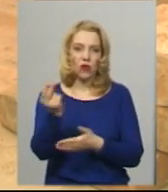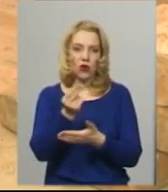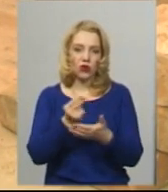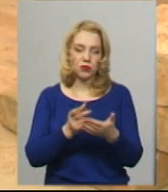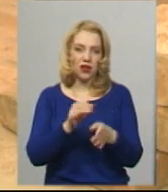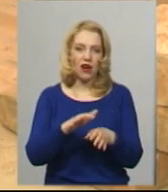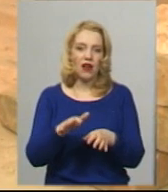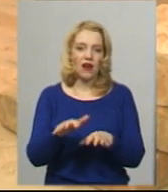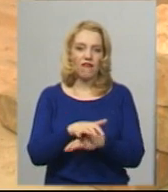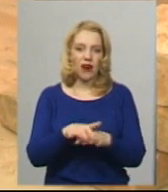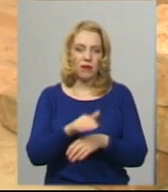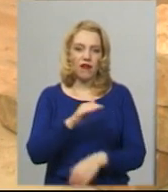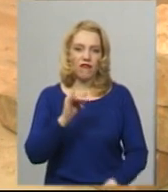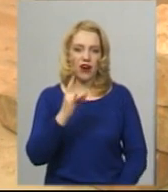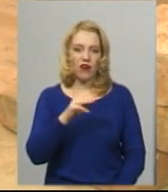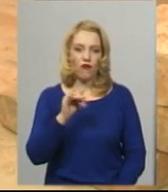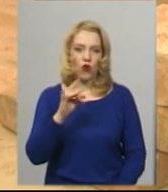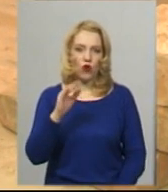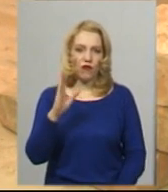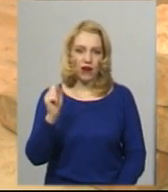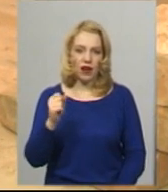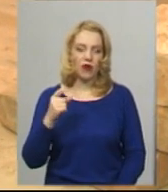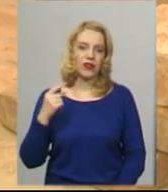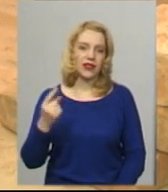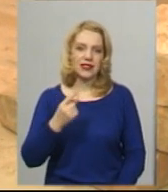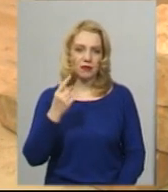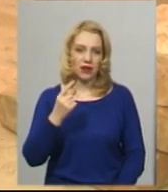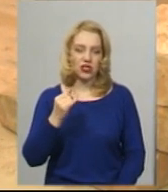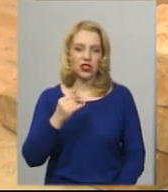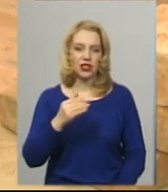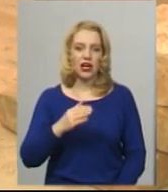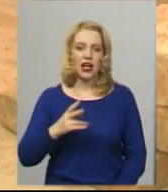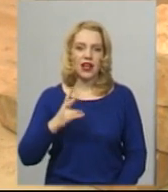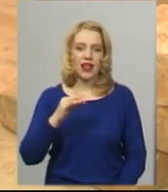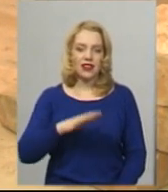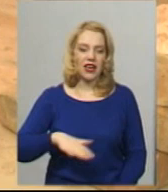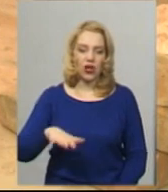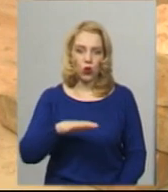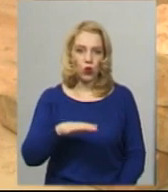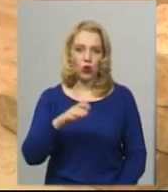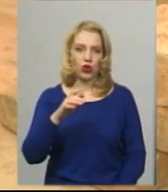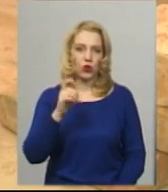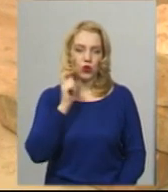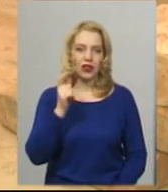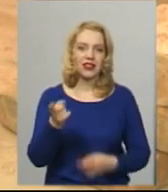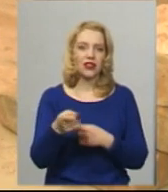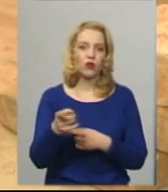фабриці фарфорів і одній з перших на території України в Свіржі. Це зараз в Тернопільській області містечко.